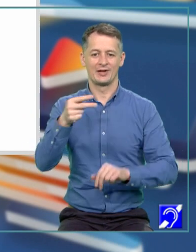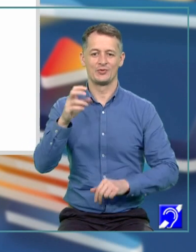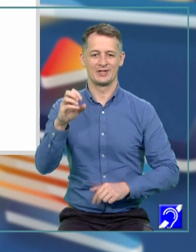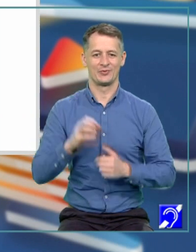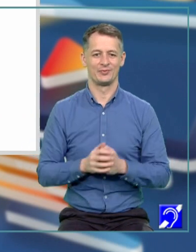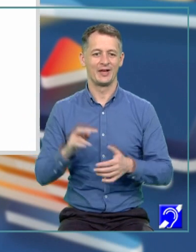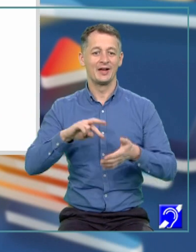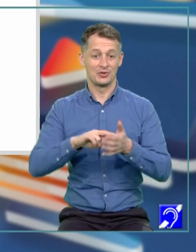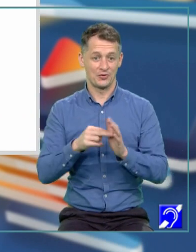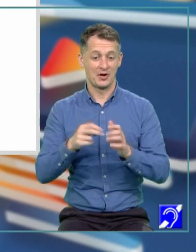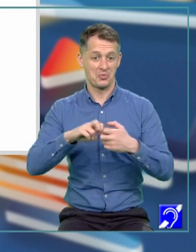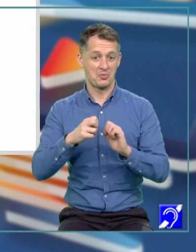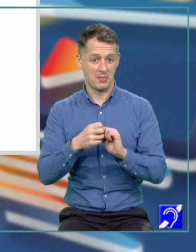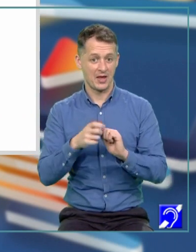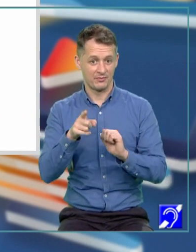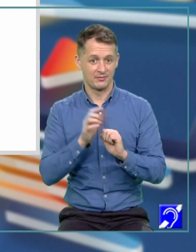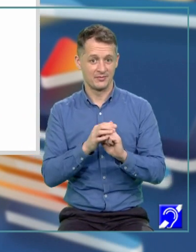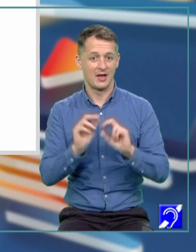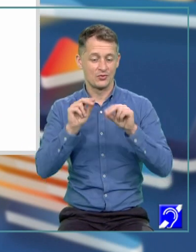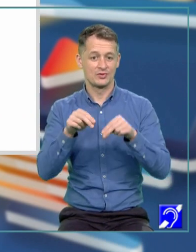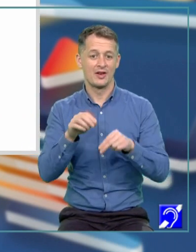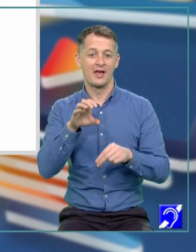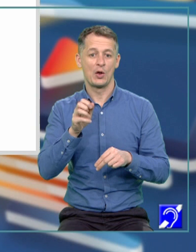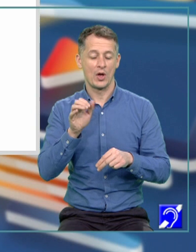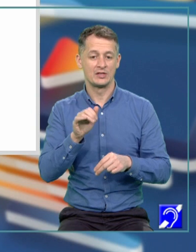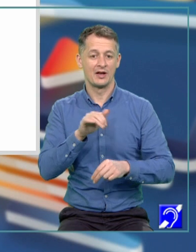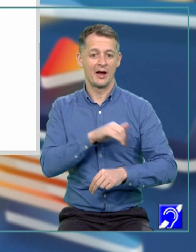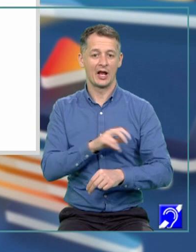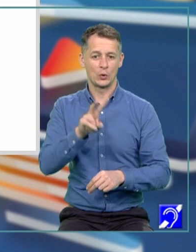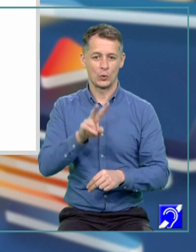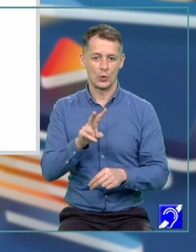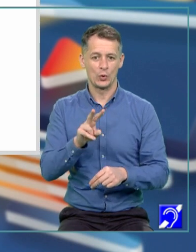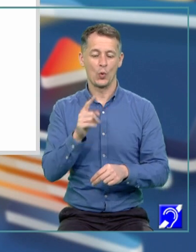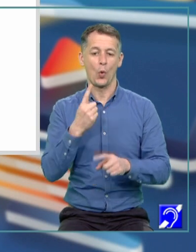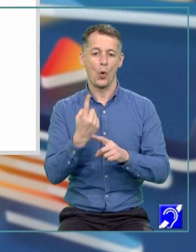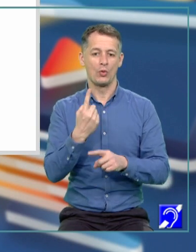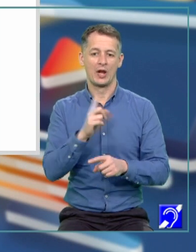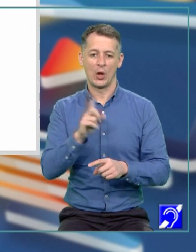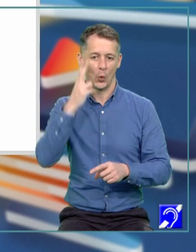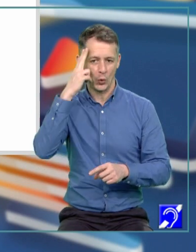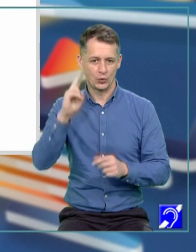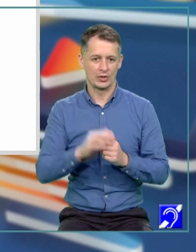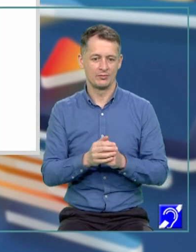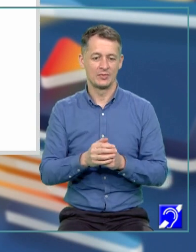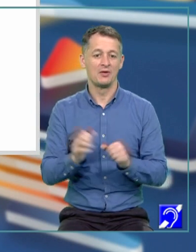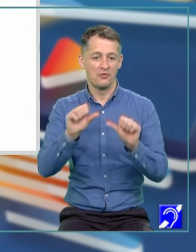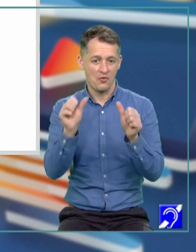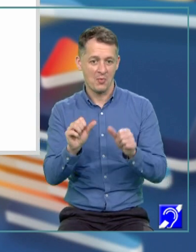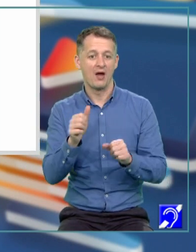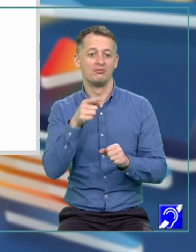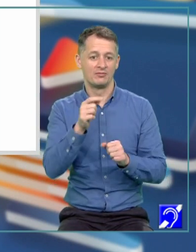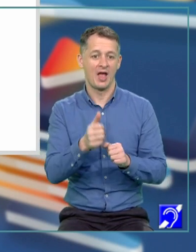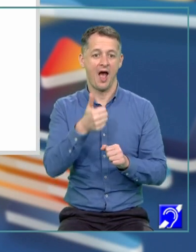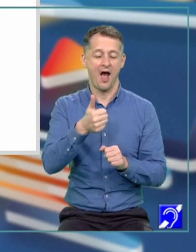Rezolvarea problemei ne-a condus la o ecuație de gradul al doilea cu o necunoscută. Ecuație de forma AX pătrat